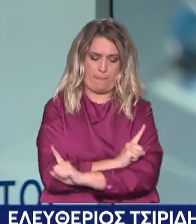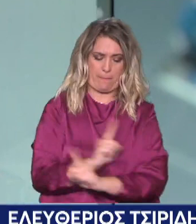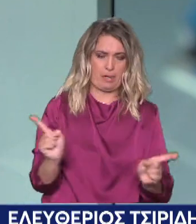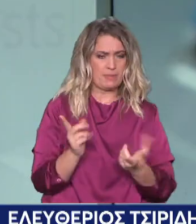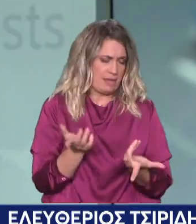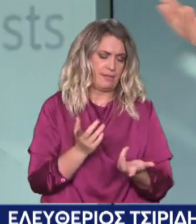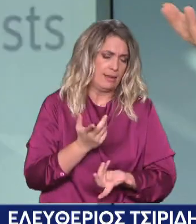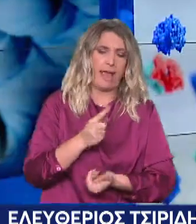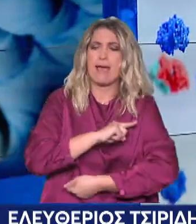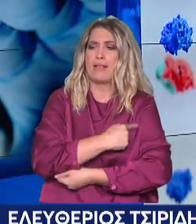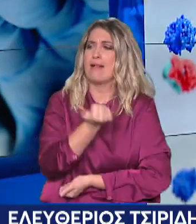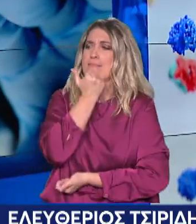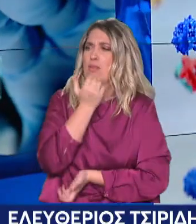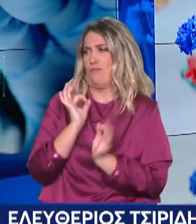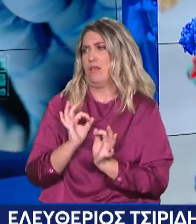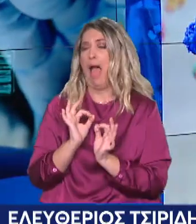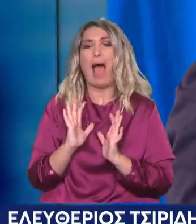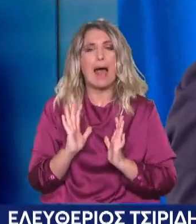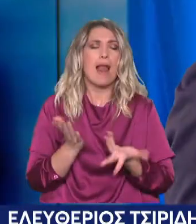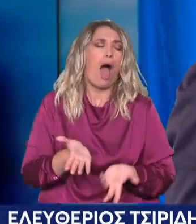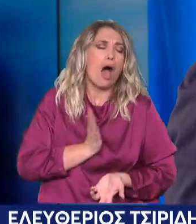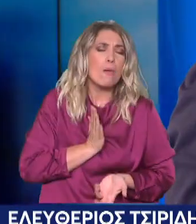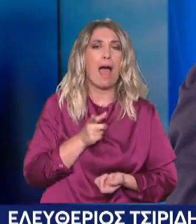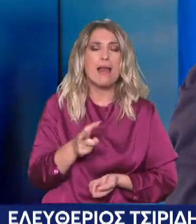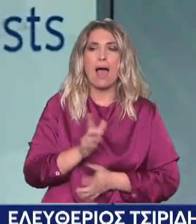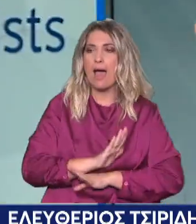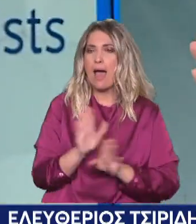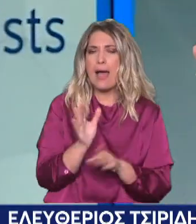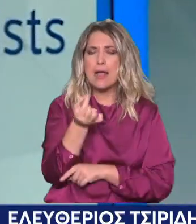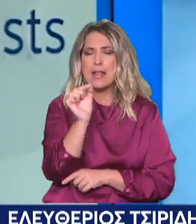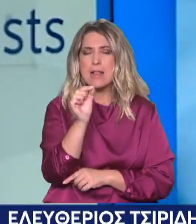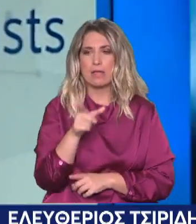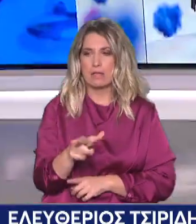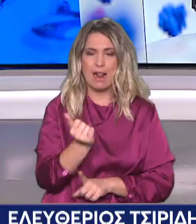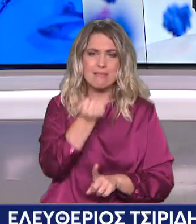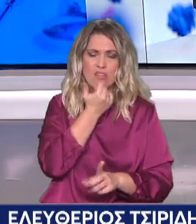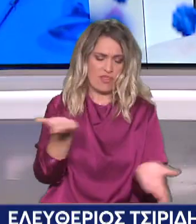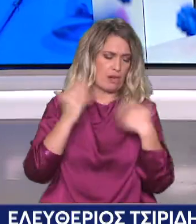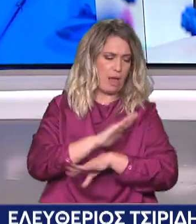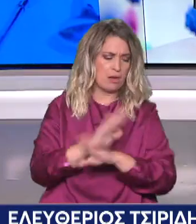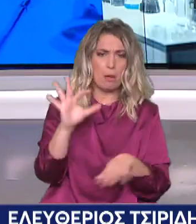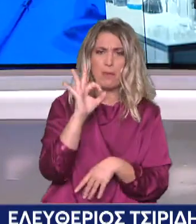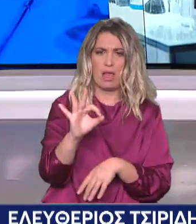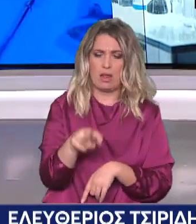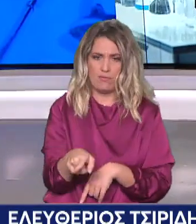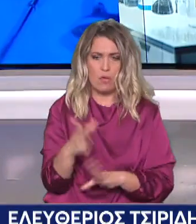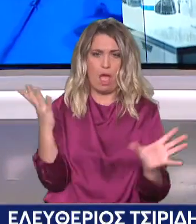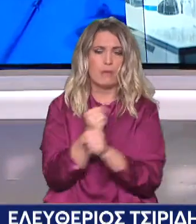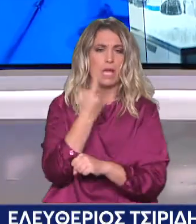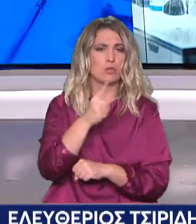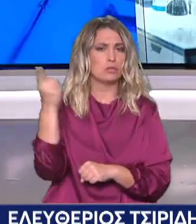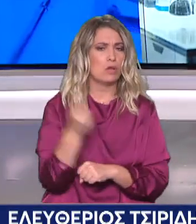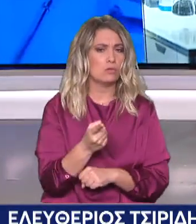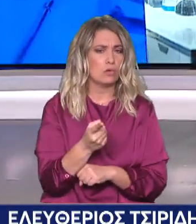άρα ένα τα εκατό, ανθρώπινο είναι, αλλά σε αυτό που θα κάνετε λάθος είναι εκατό τα εκατό. Έτσι. Εδώ λοιπόν προφανώς με αυτές τις μεθόδους